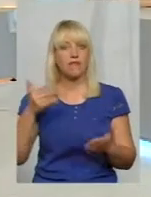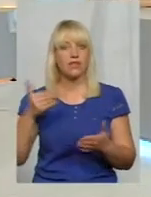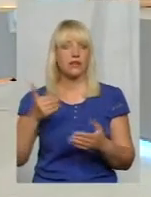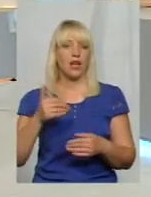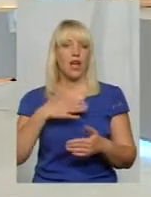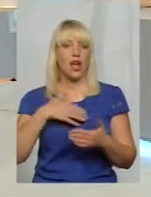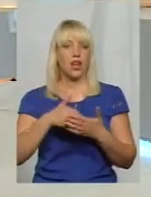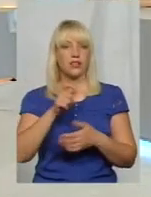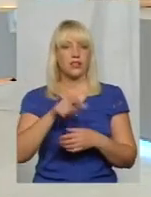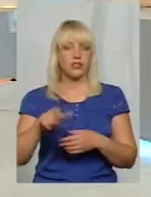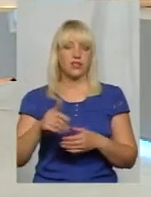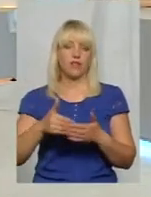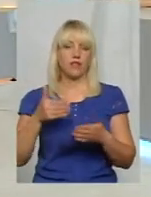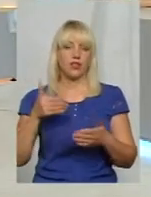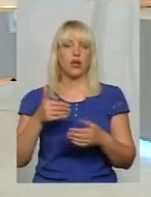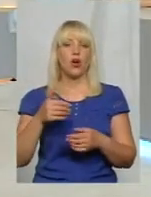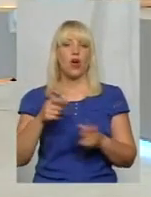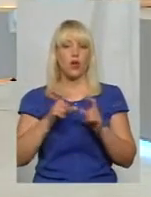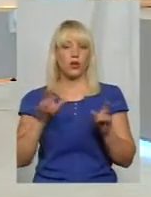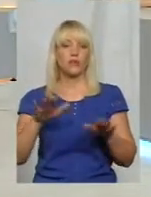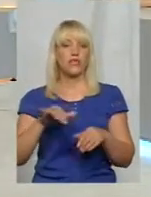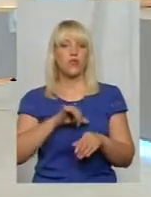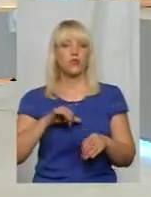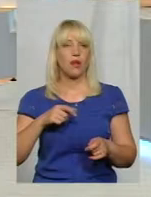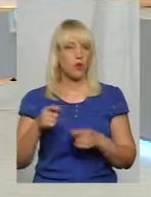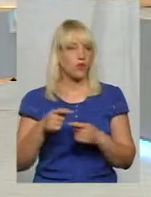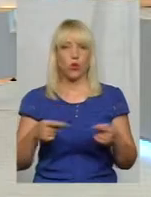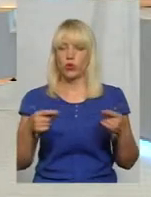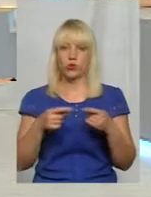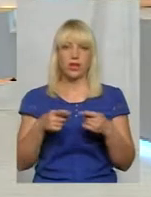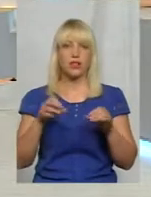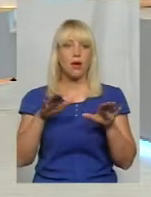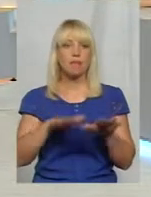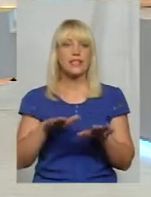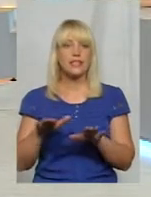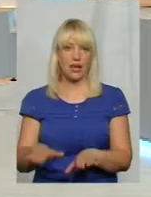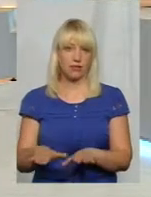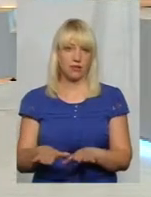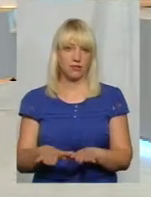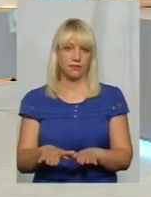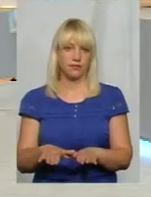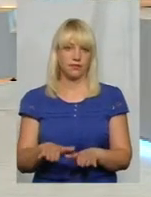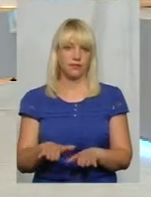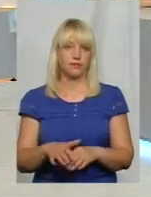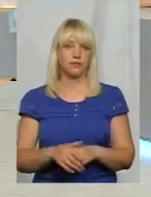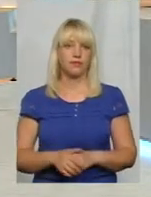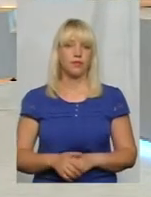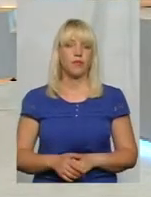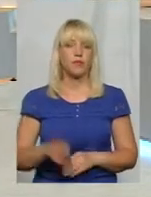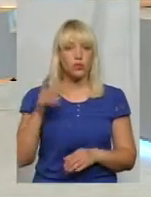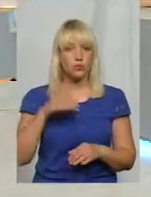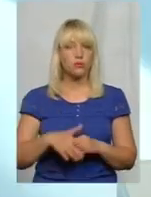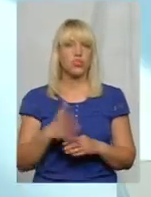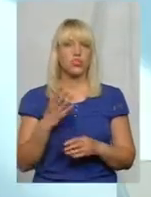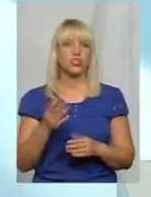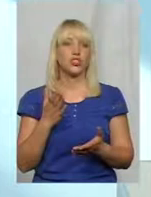Активістів, від органів місцевого самоврядування. Однозначно, на місцях, розумієте, ще